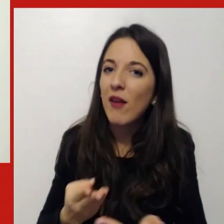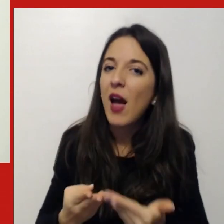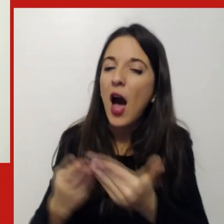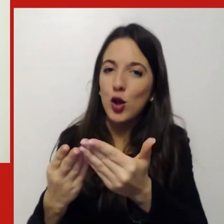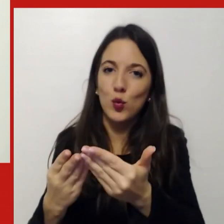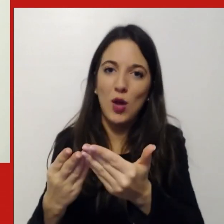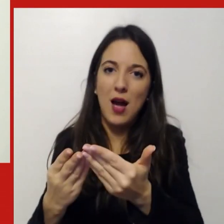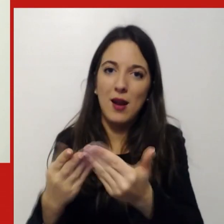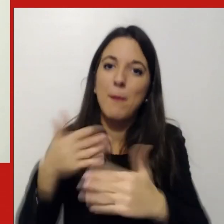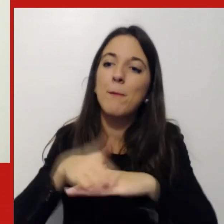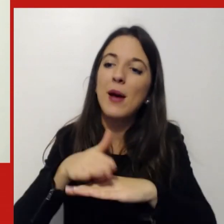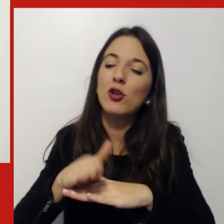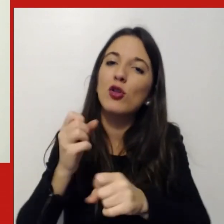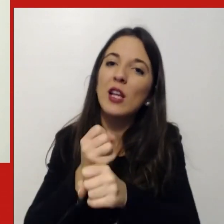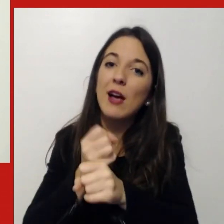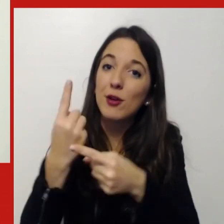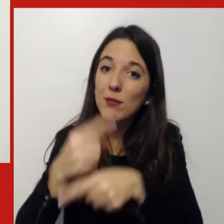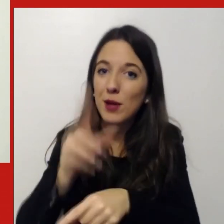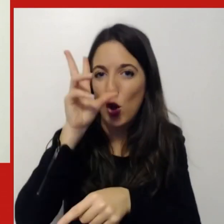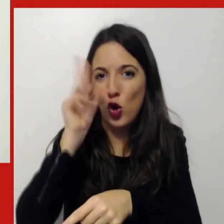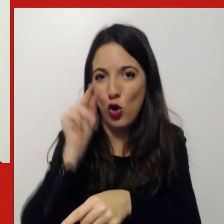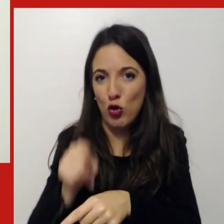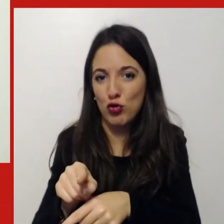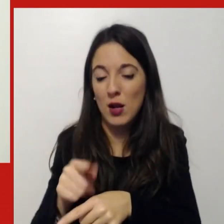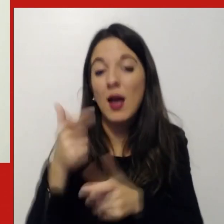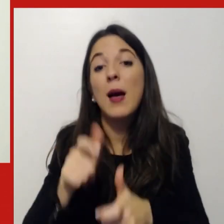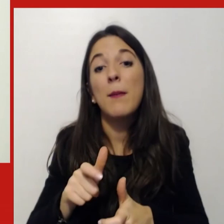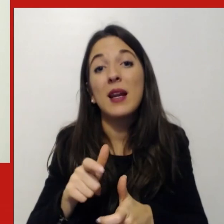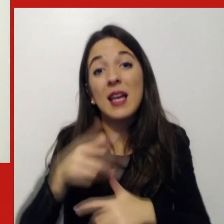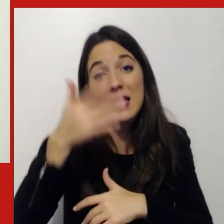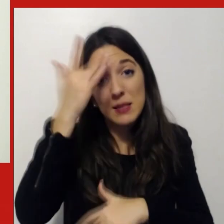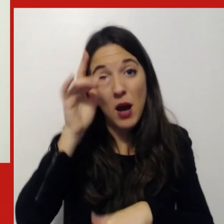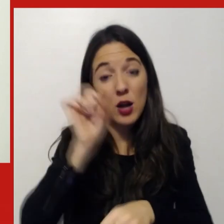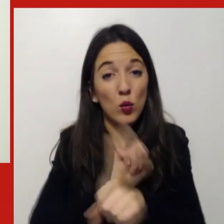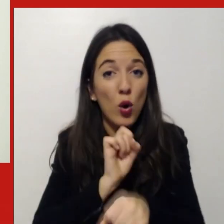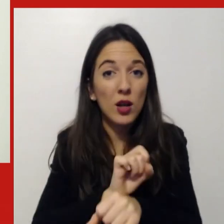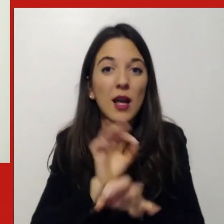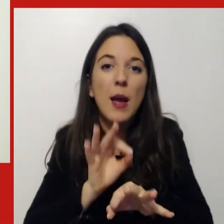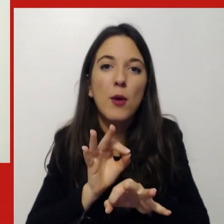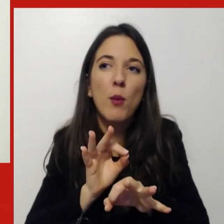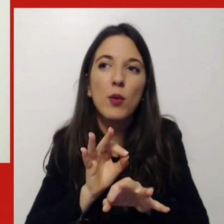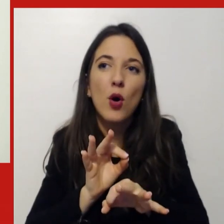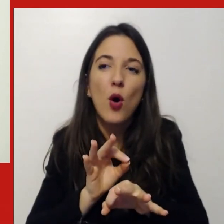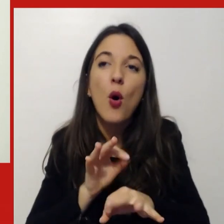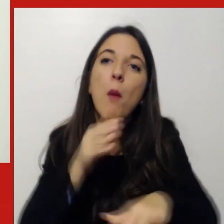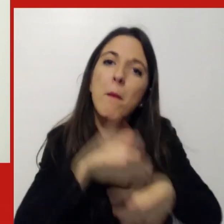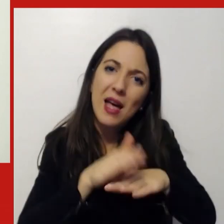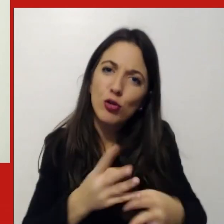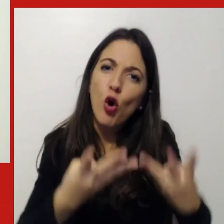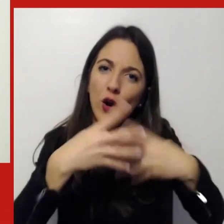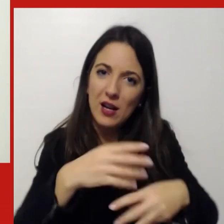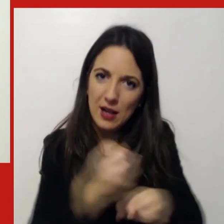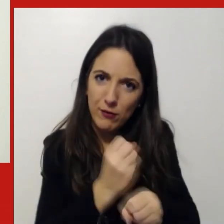è un modello organizzativo ma innanzitutto una filosofia di leadership quindi se io ho un capo che crea questa spirale di